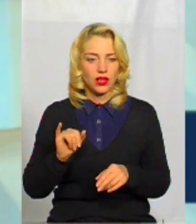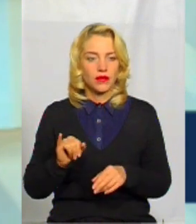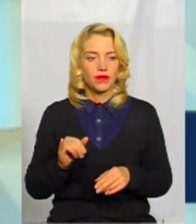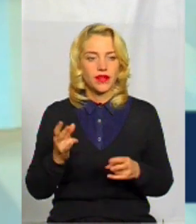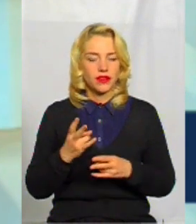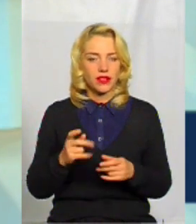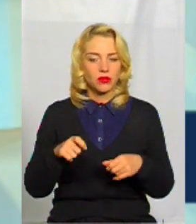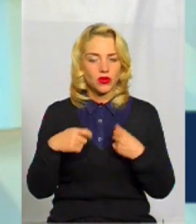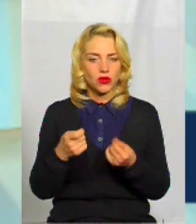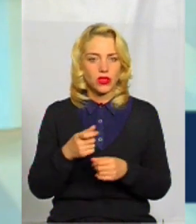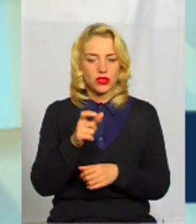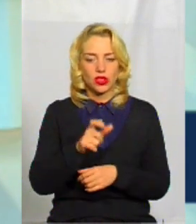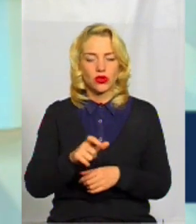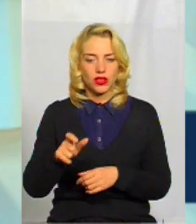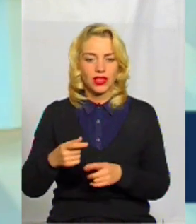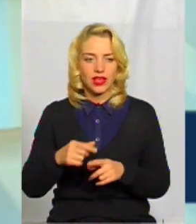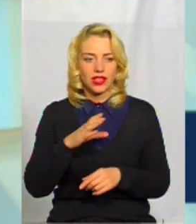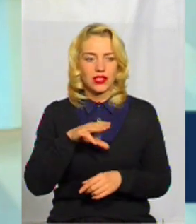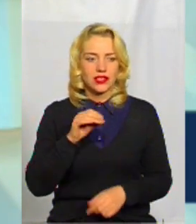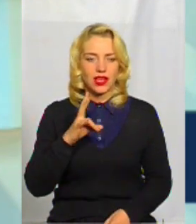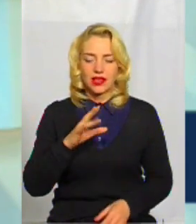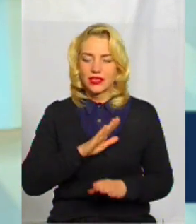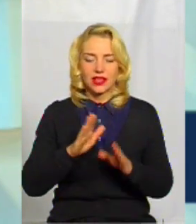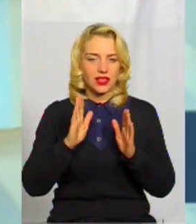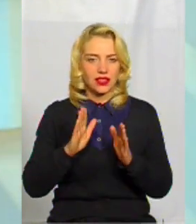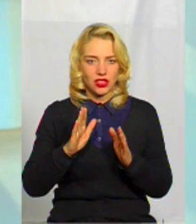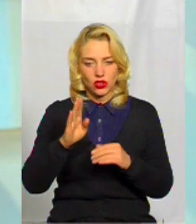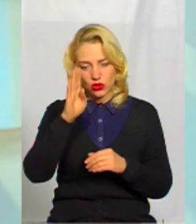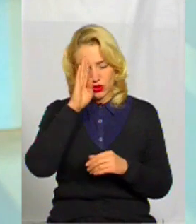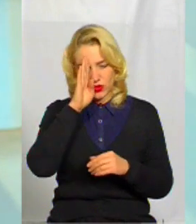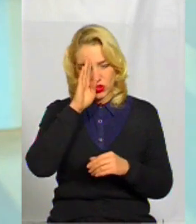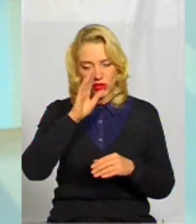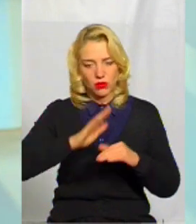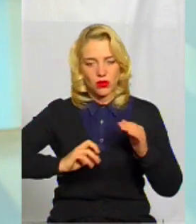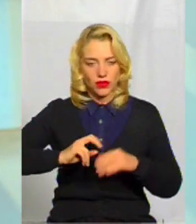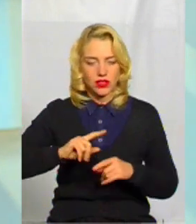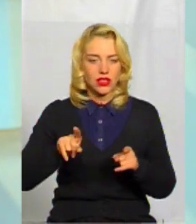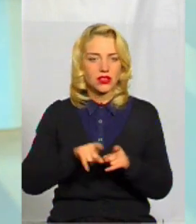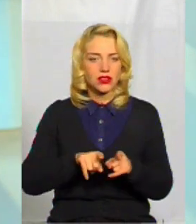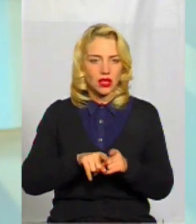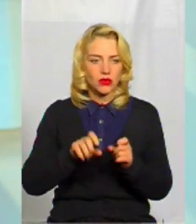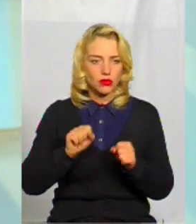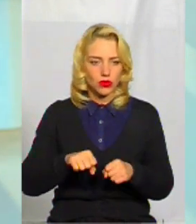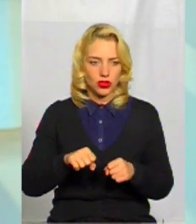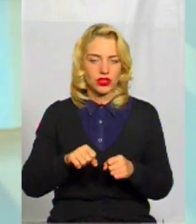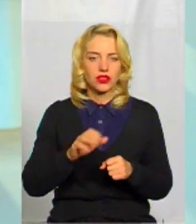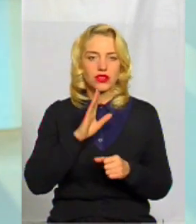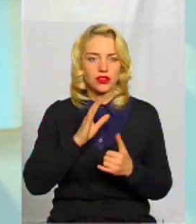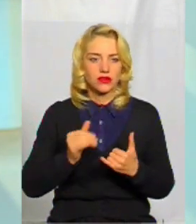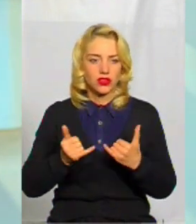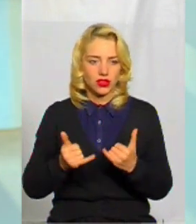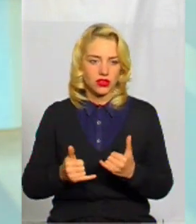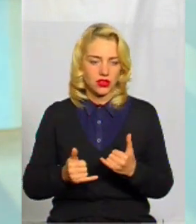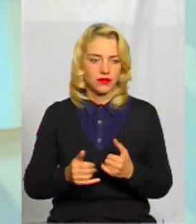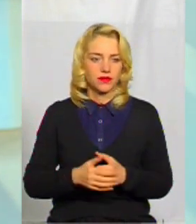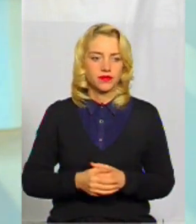донести до них, що STEM – це не чоловічі лише професії, що вони так само можуть в них реалізуватися. Показати їм їх рольові моделі в